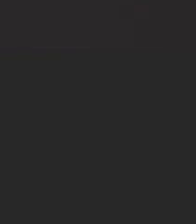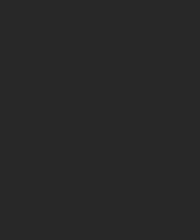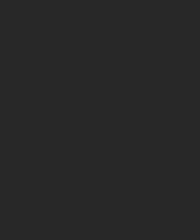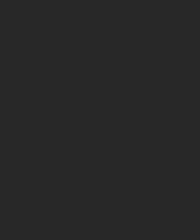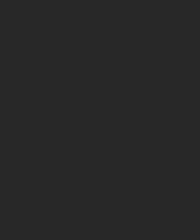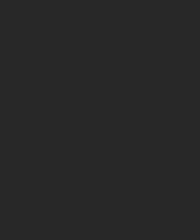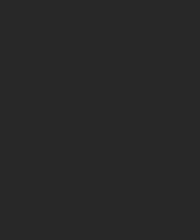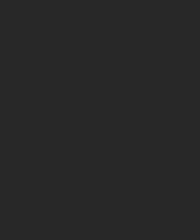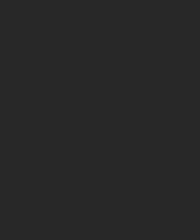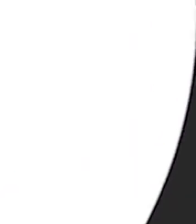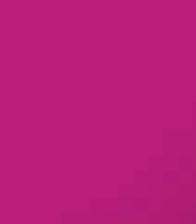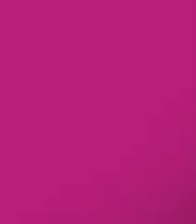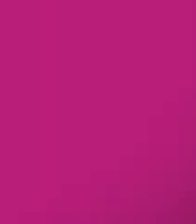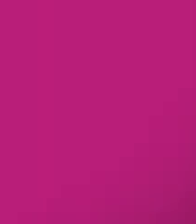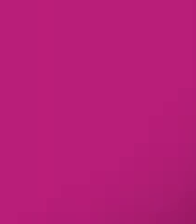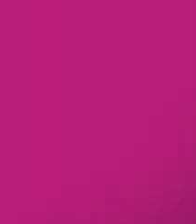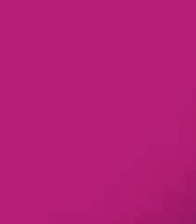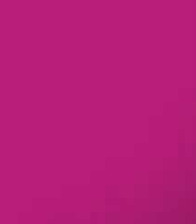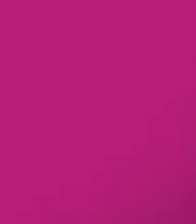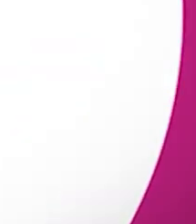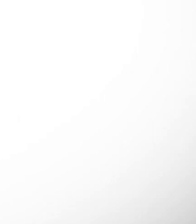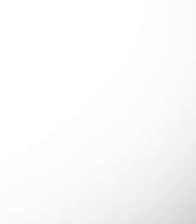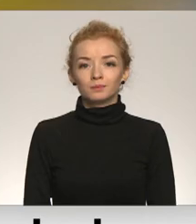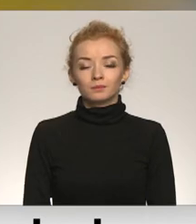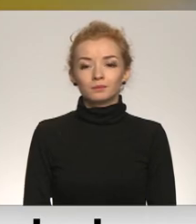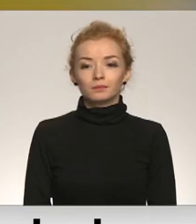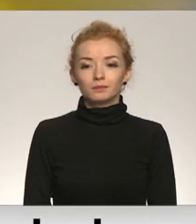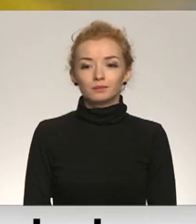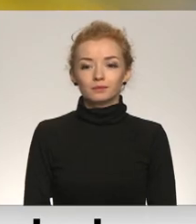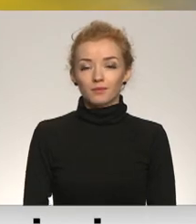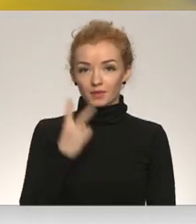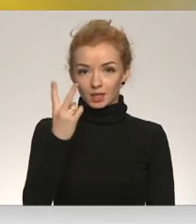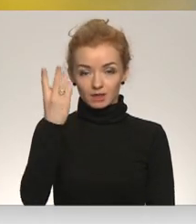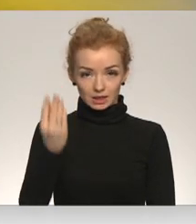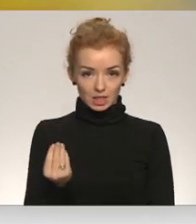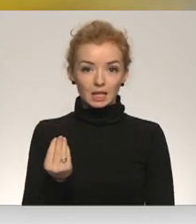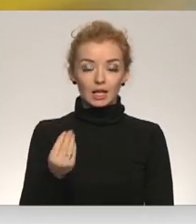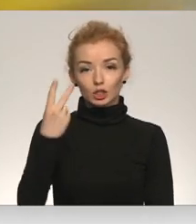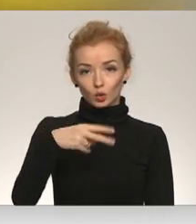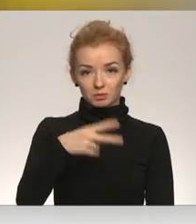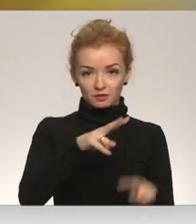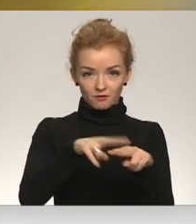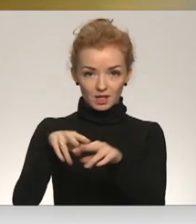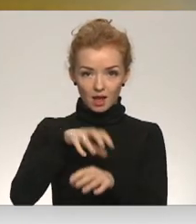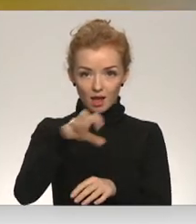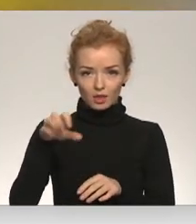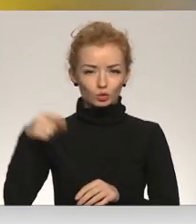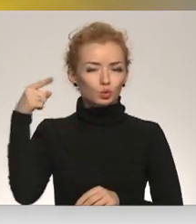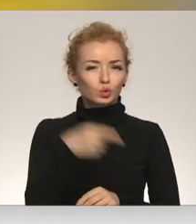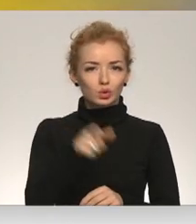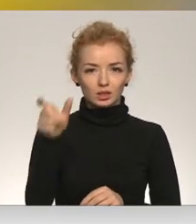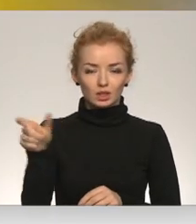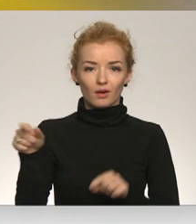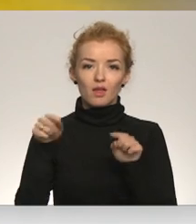Re! Viss ēters ir te! Divas dienas, 20 lokācijas, tūkstošiem cilvēku.